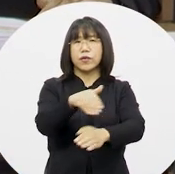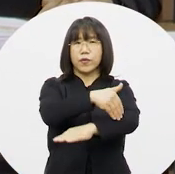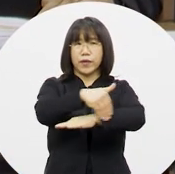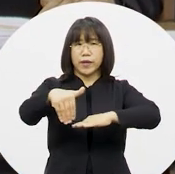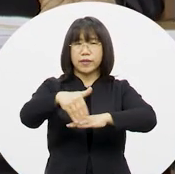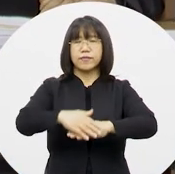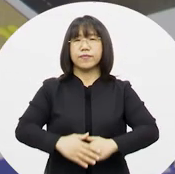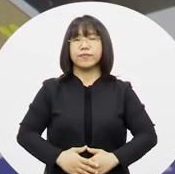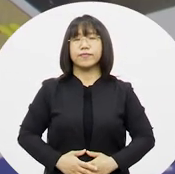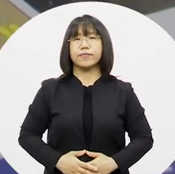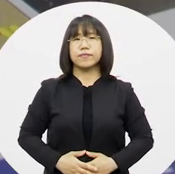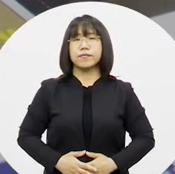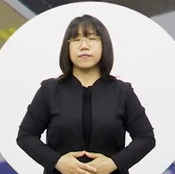방침입니다.